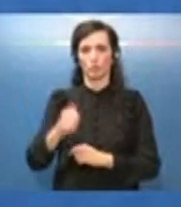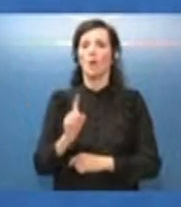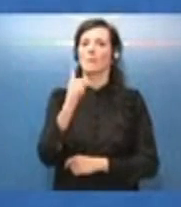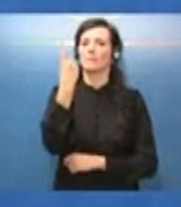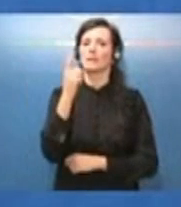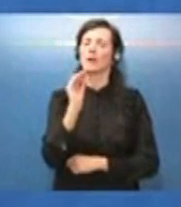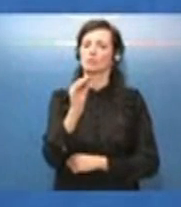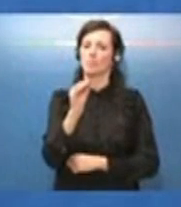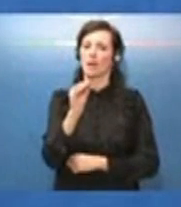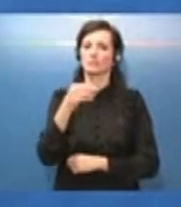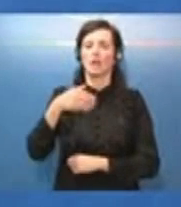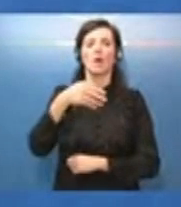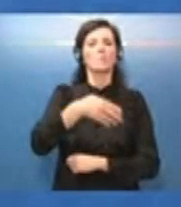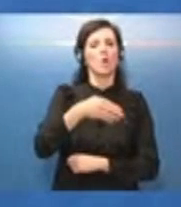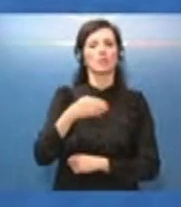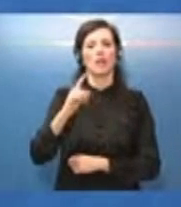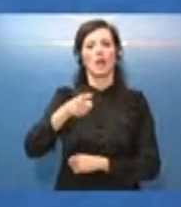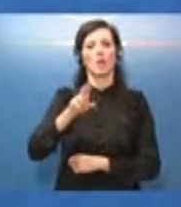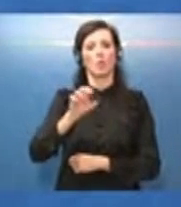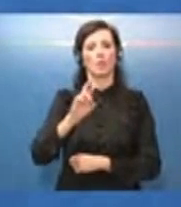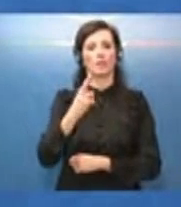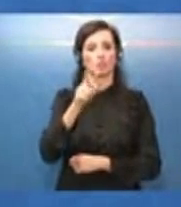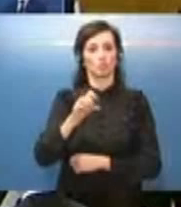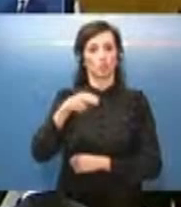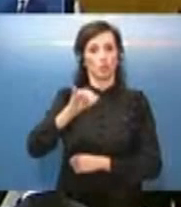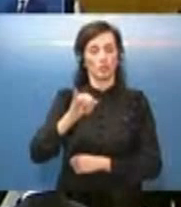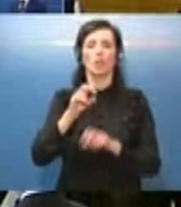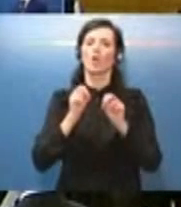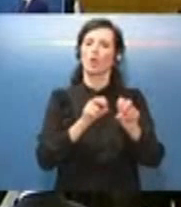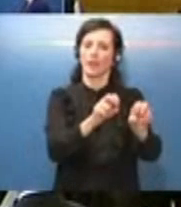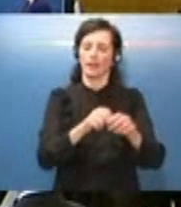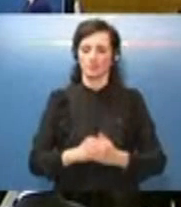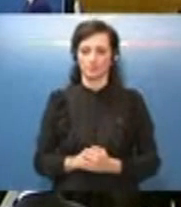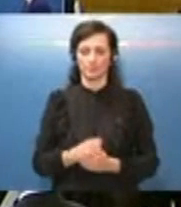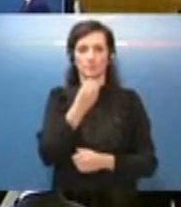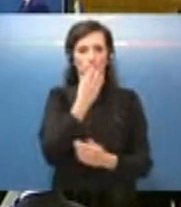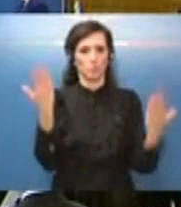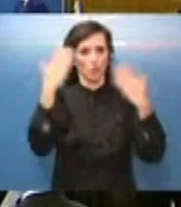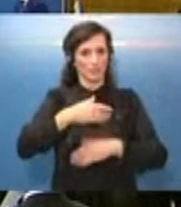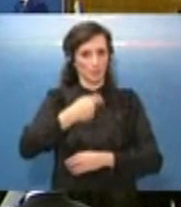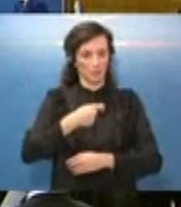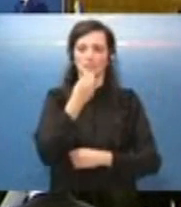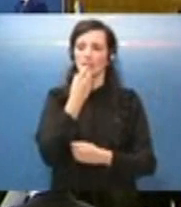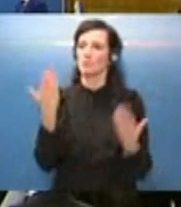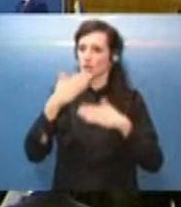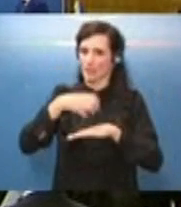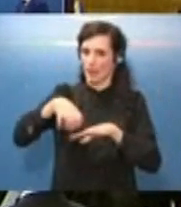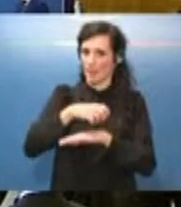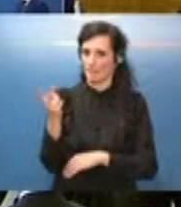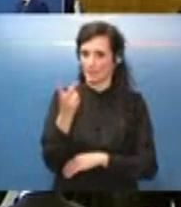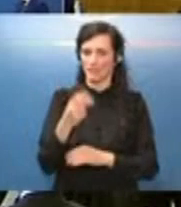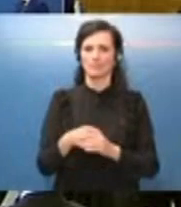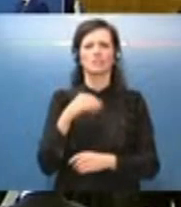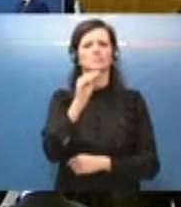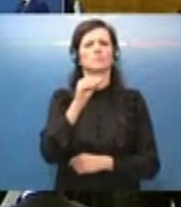domanda è da Monica Guerzoni del Corriere. Buonasera Presidente, buonasera Ministri. Vorrei chiedere al Presidente